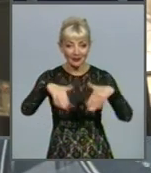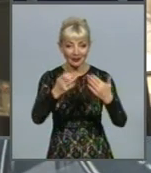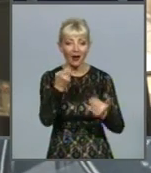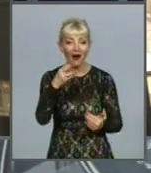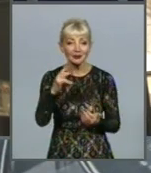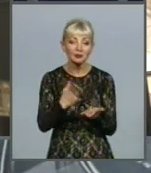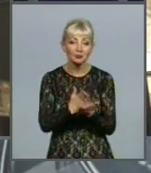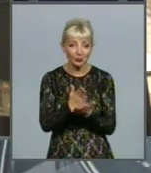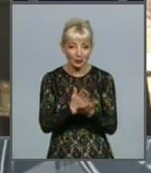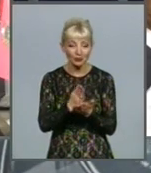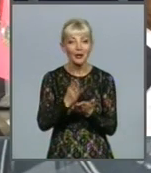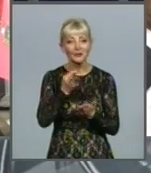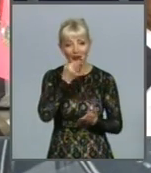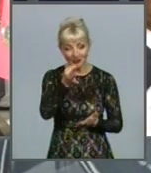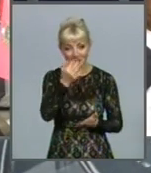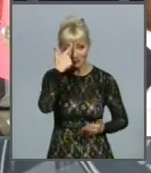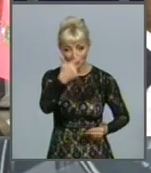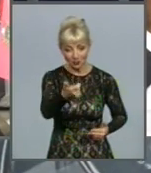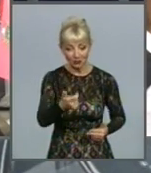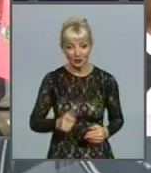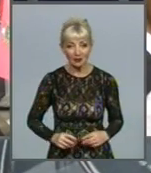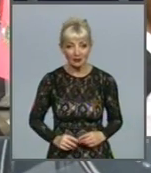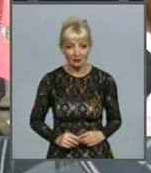адміністративних послуг, йдеться у повідомленні.